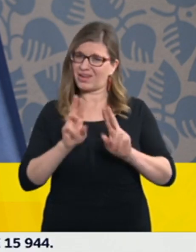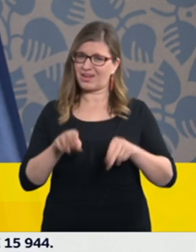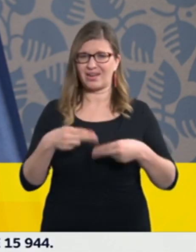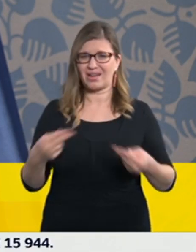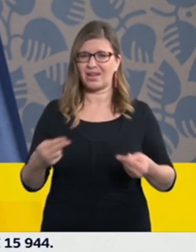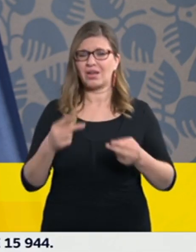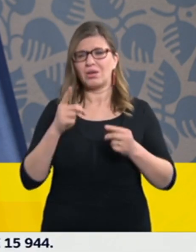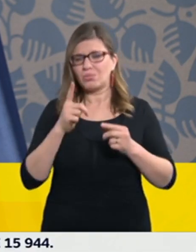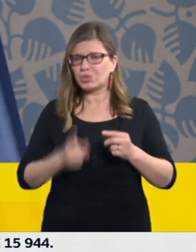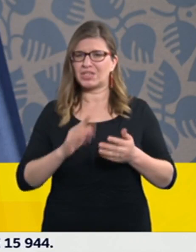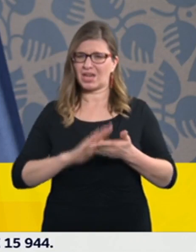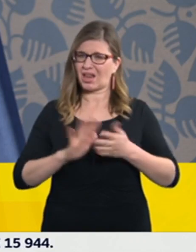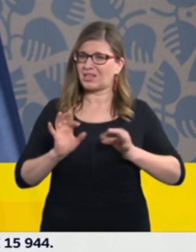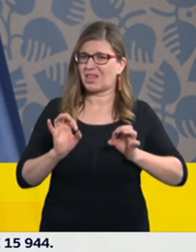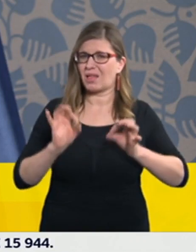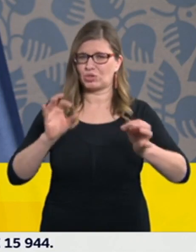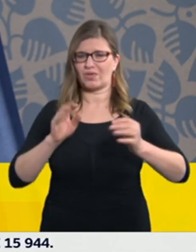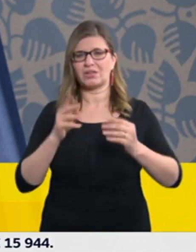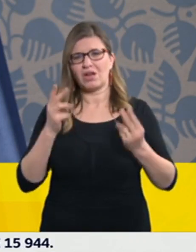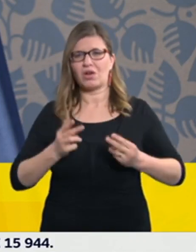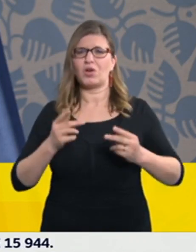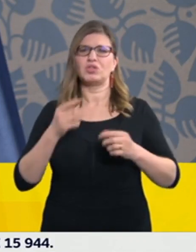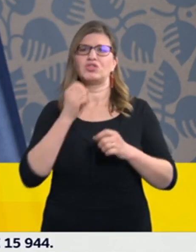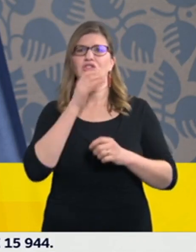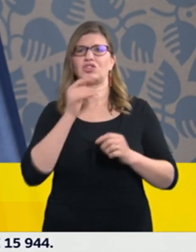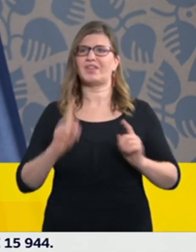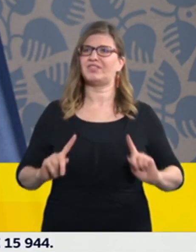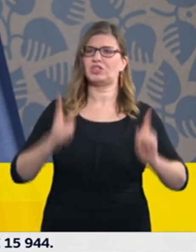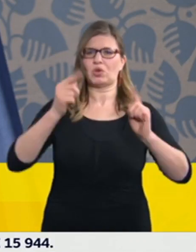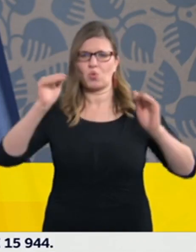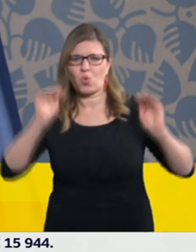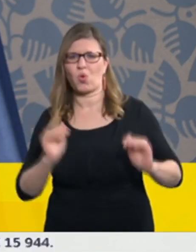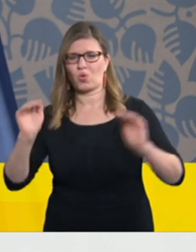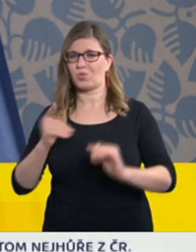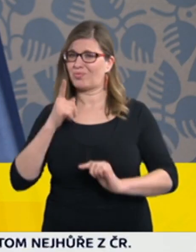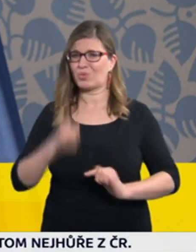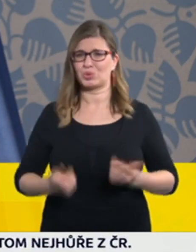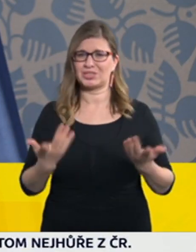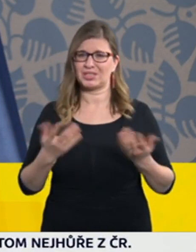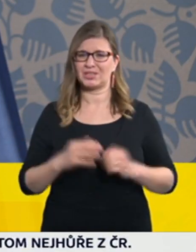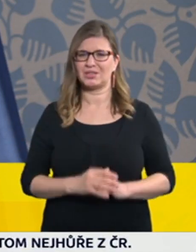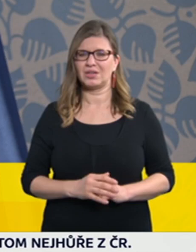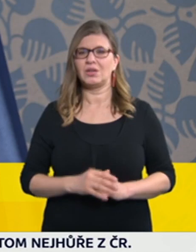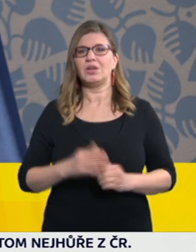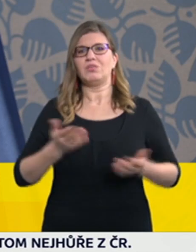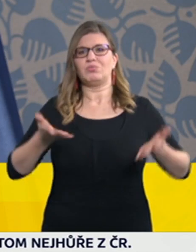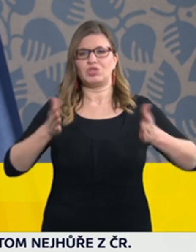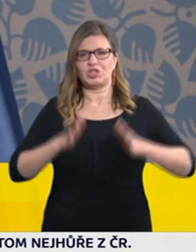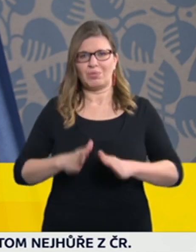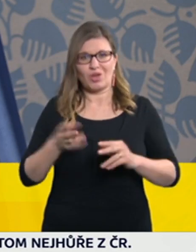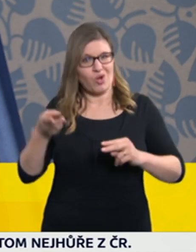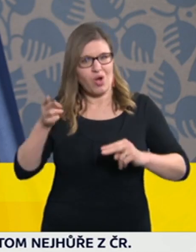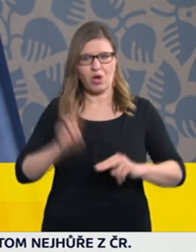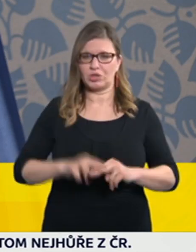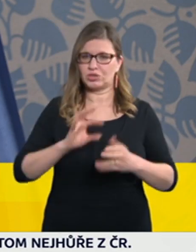protože tak, jak bylo už řečeno, jakékoliv nové zhoršení té situace by okamžitě vedlo